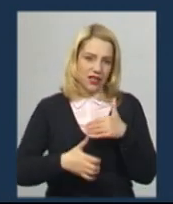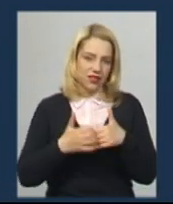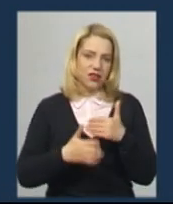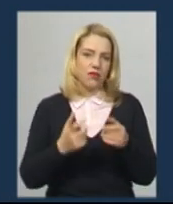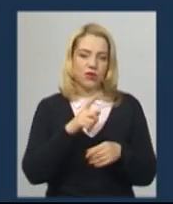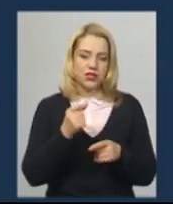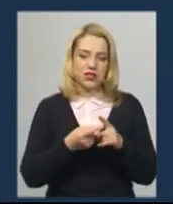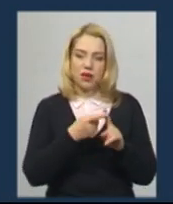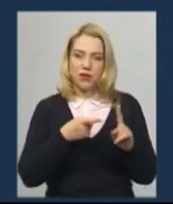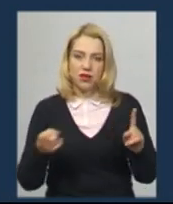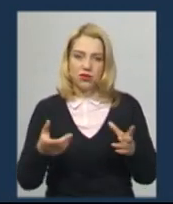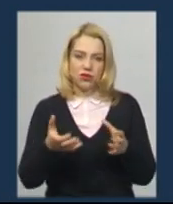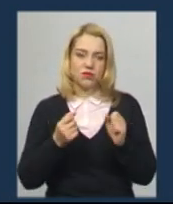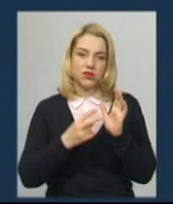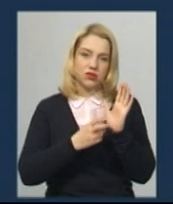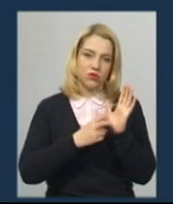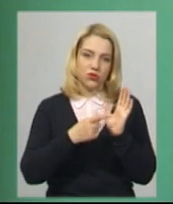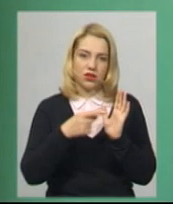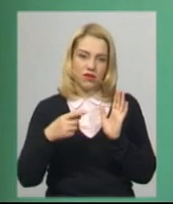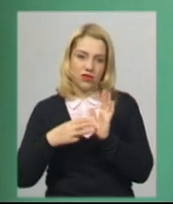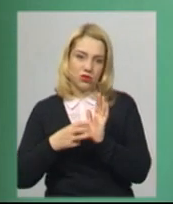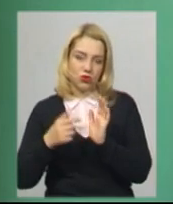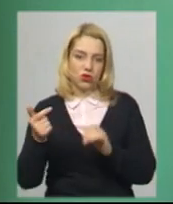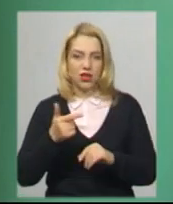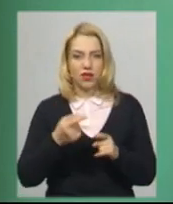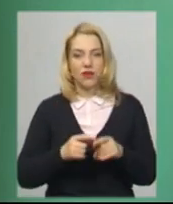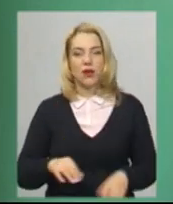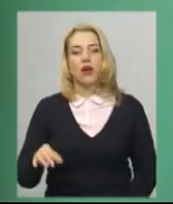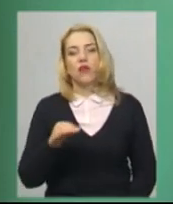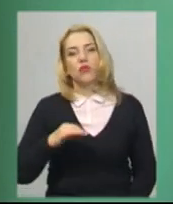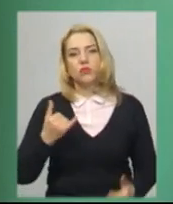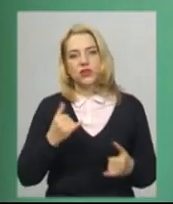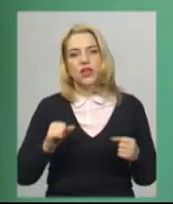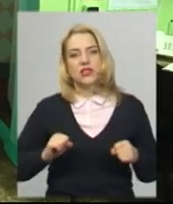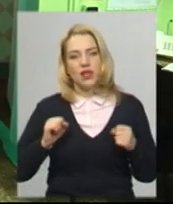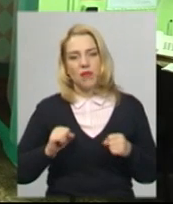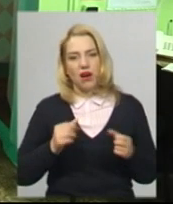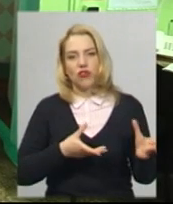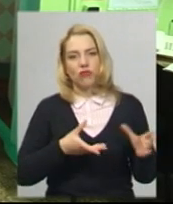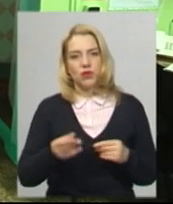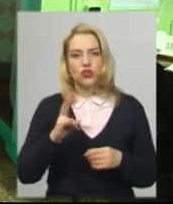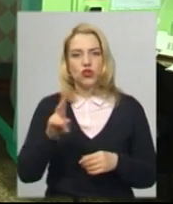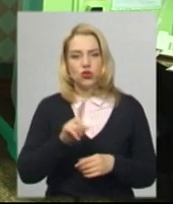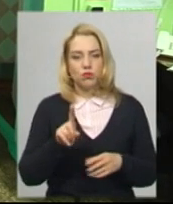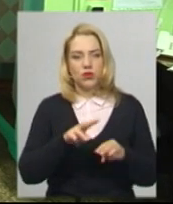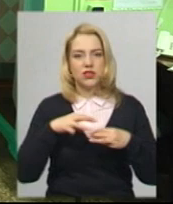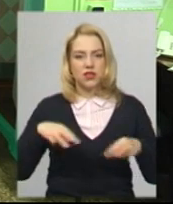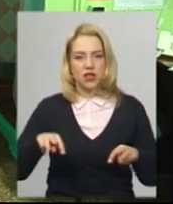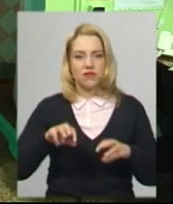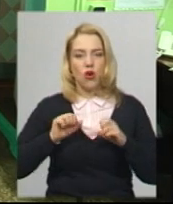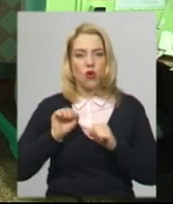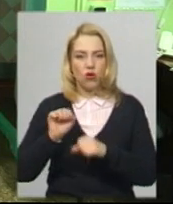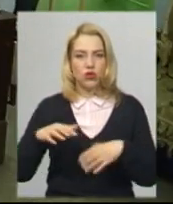за цей період 700-800 гривень. В області наразі намагаються вплинути, аби у Міністерстві охорони здоров'я